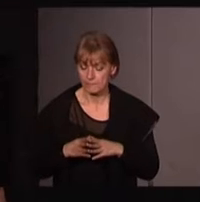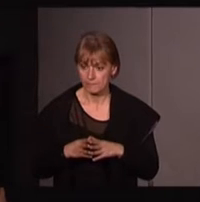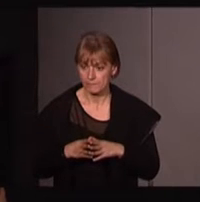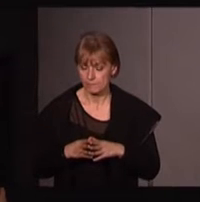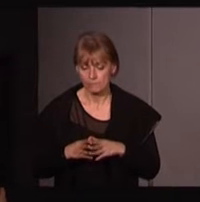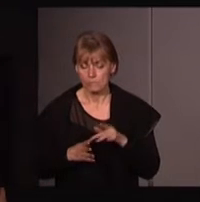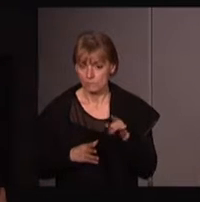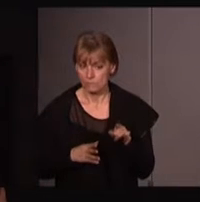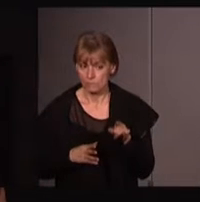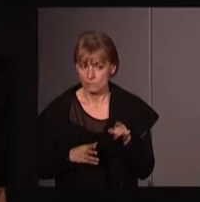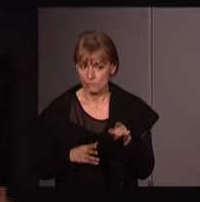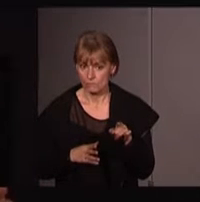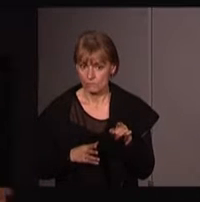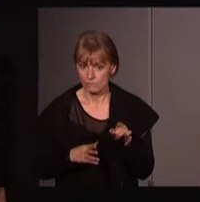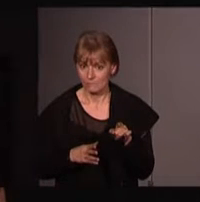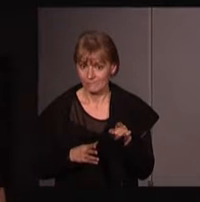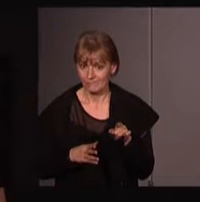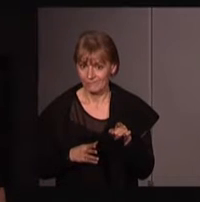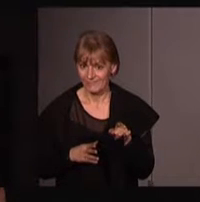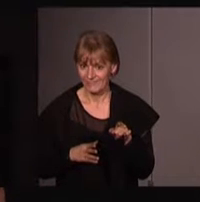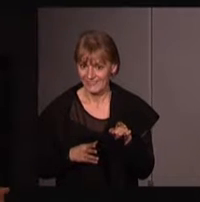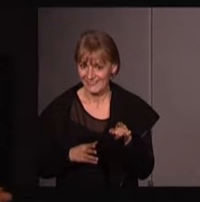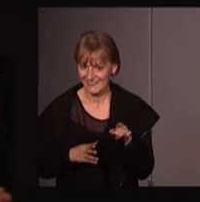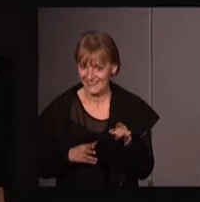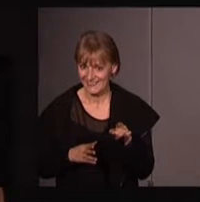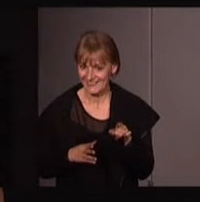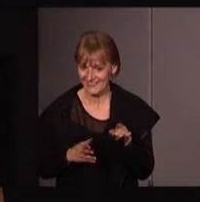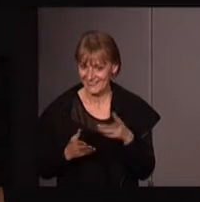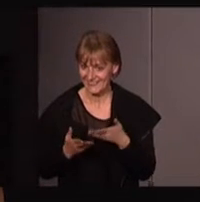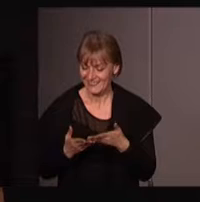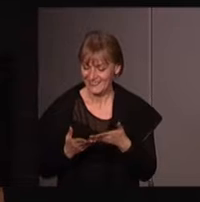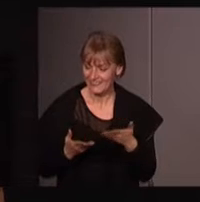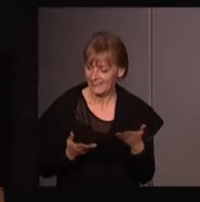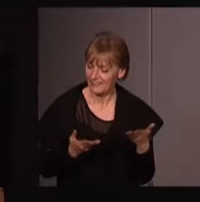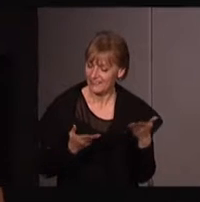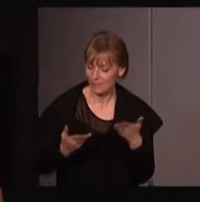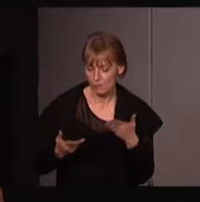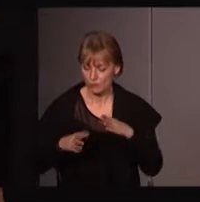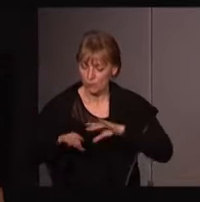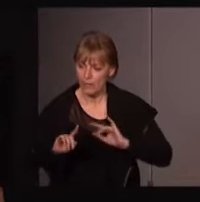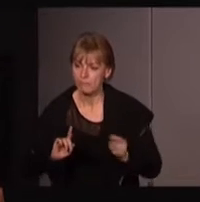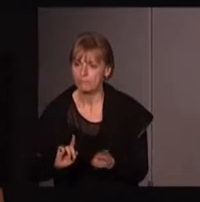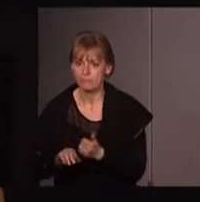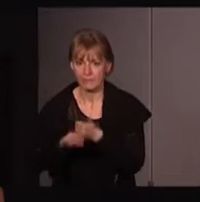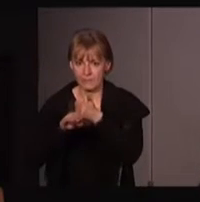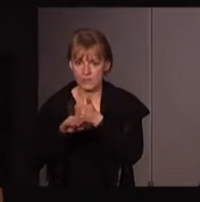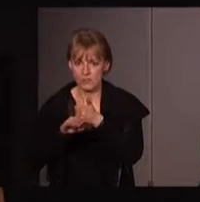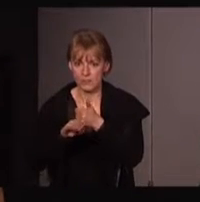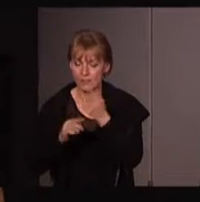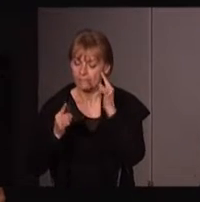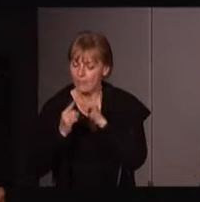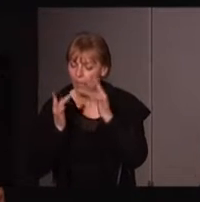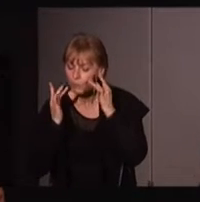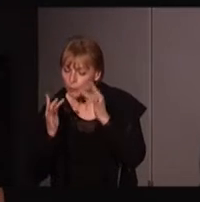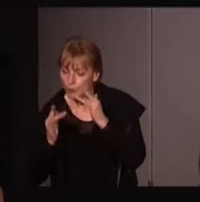comme apportant, finalement, de les considérer, pardon, comme une... je reprends ces termes, une position privilégiée permettant de construire une culture et une politique